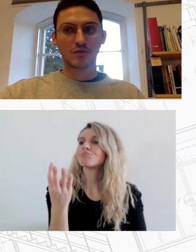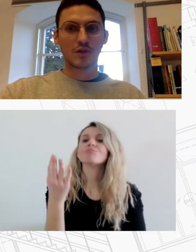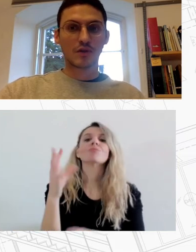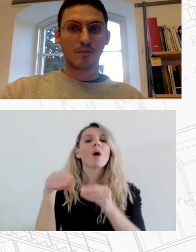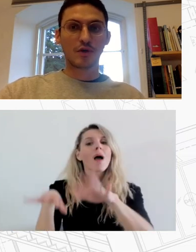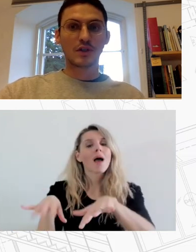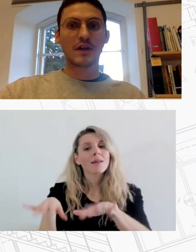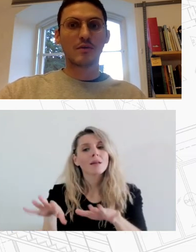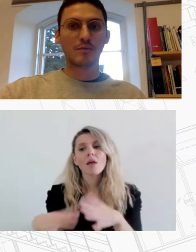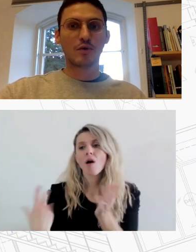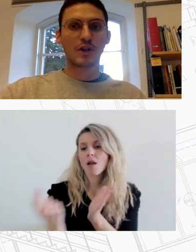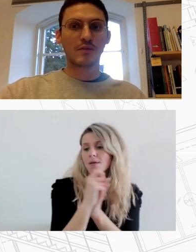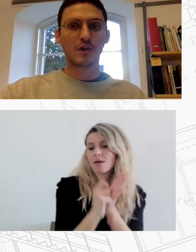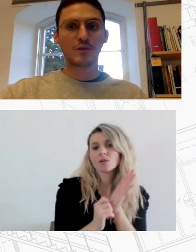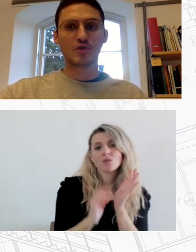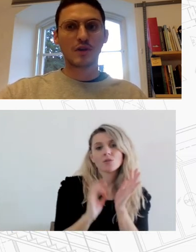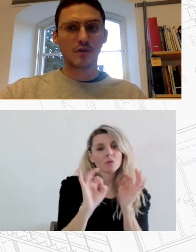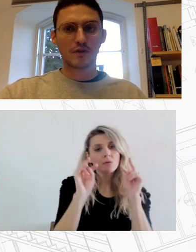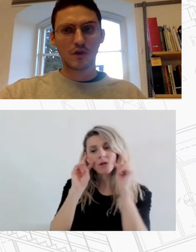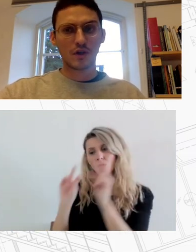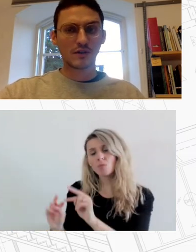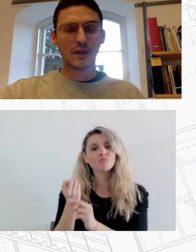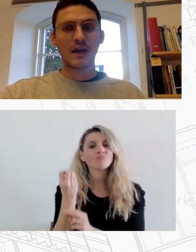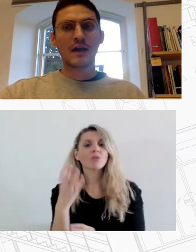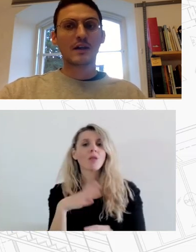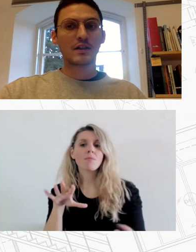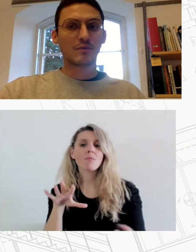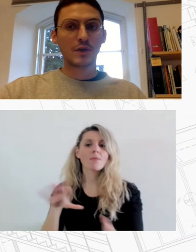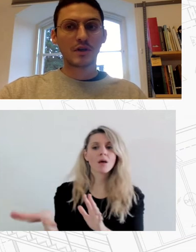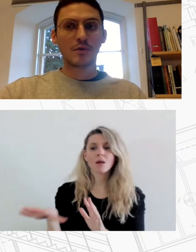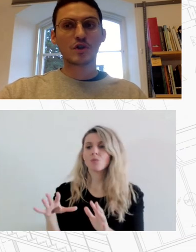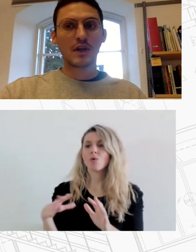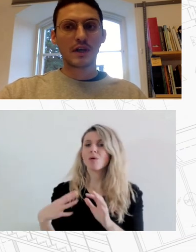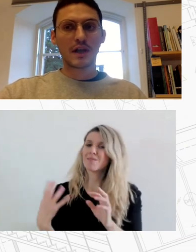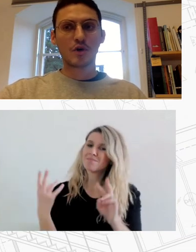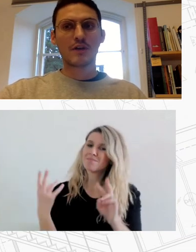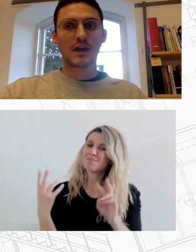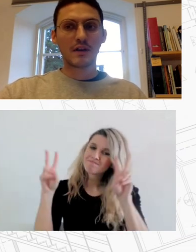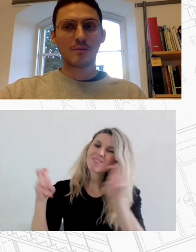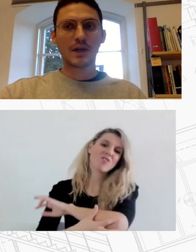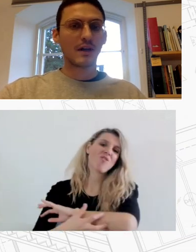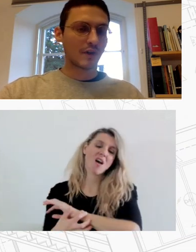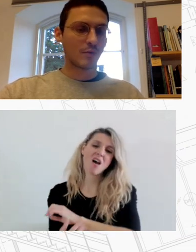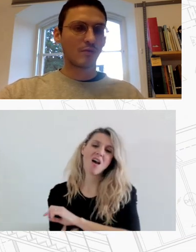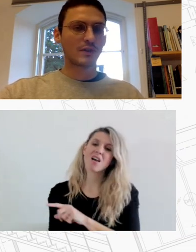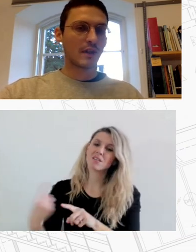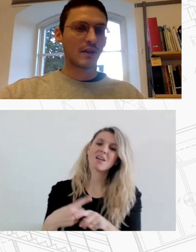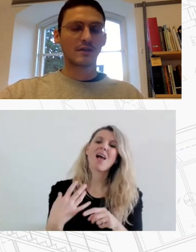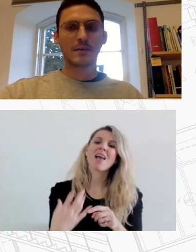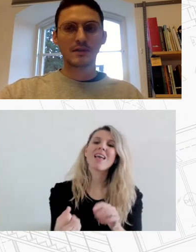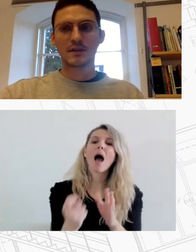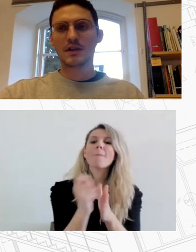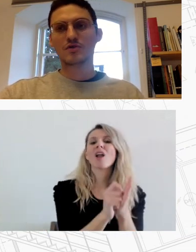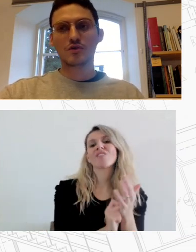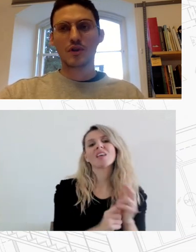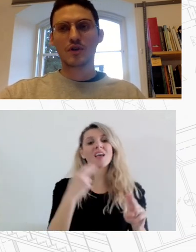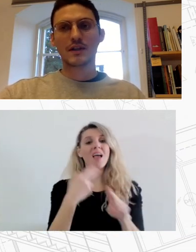εκτιμήσουμε το πώς είναι οι άνθρωποι που μπορεί να αντιμετωπίζουν κίνδυνο φτώχειας Χρησιμοποίησαμε όμως και τα απογραφικά δεδομένα αυτά που έχουμε στη διάθεσή